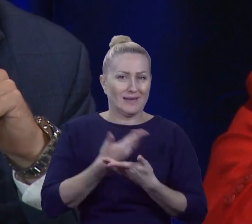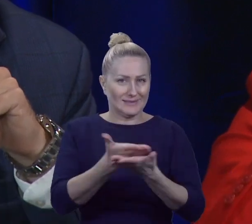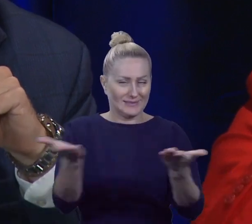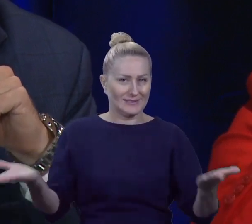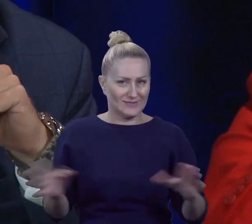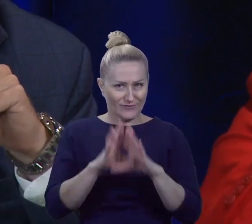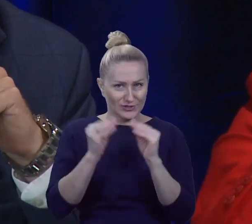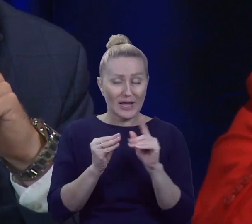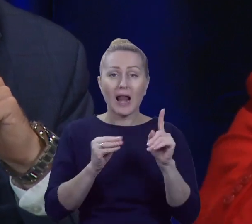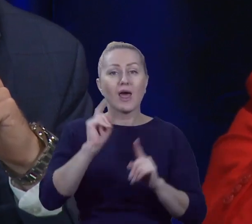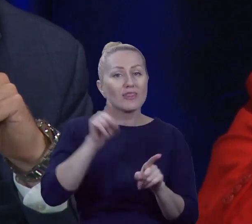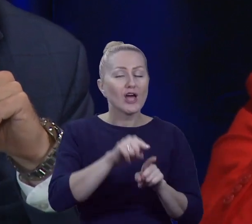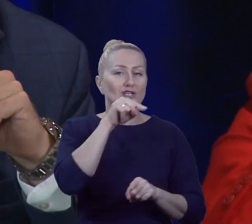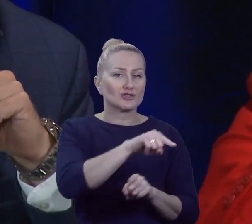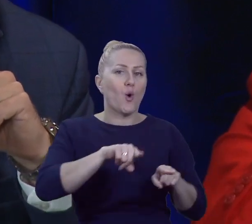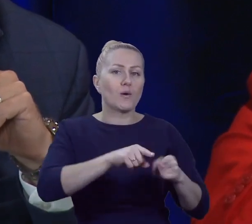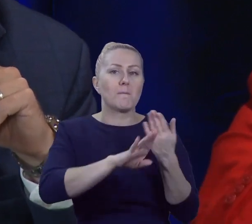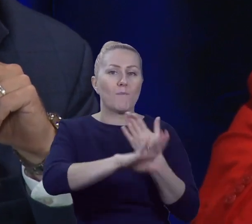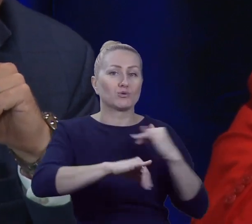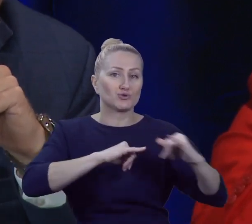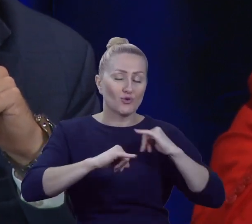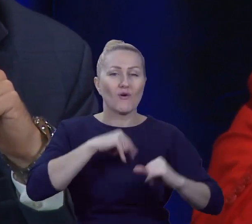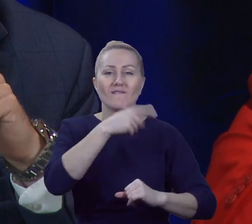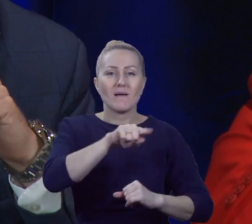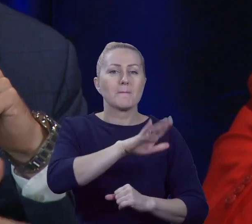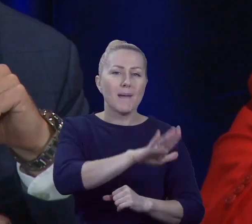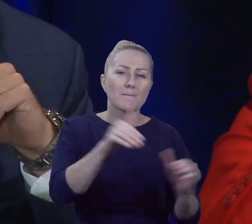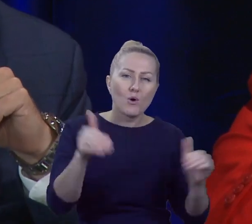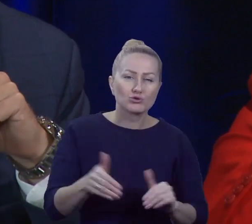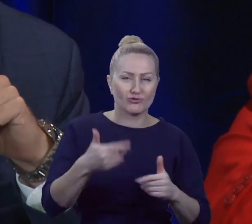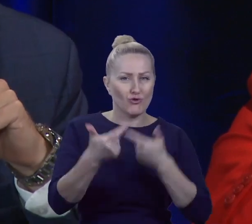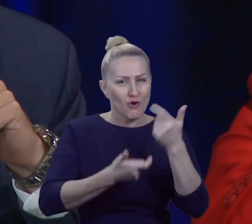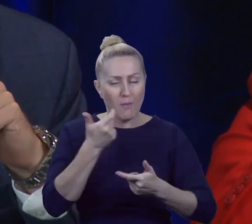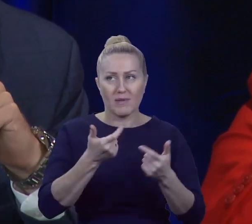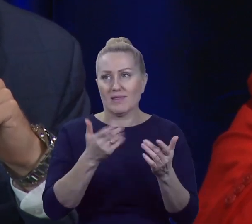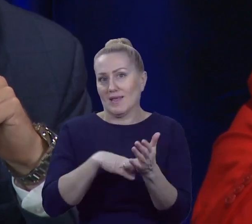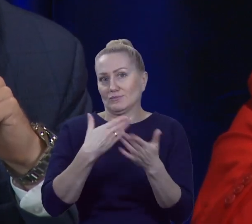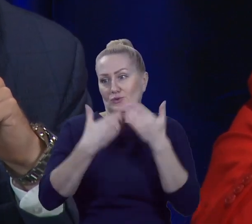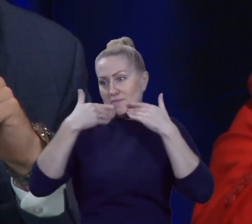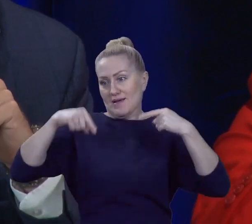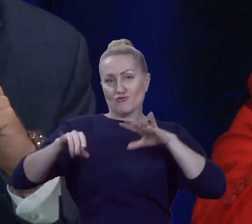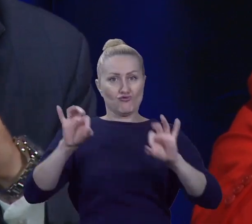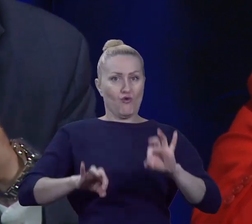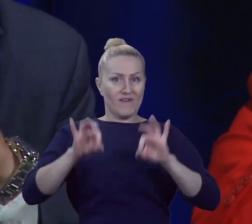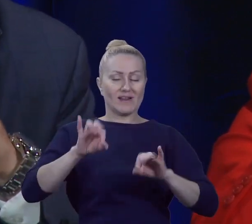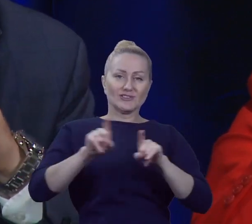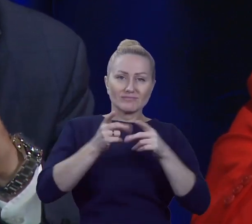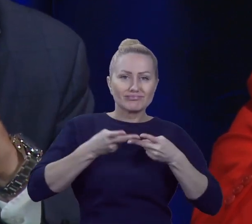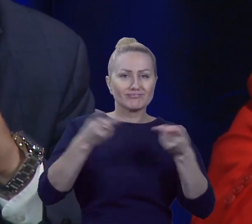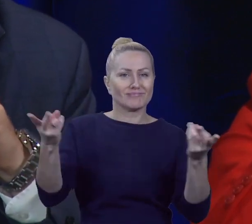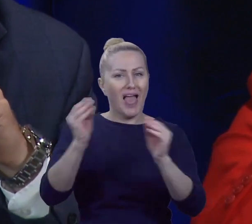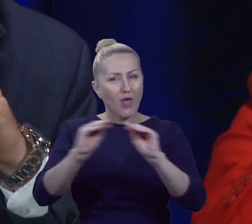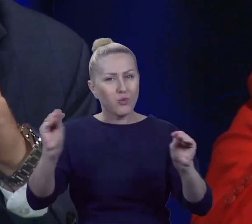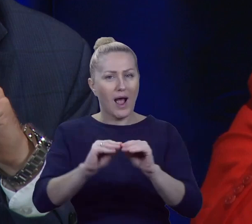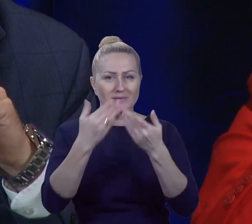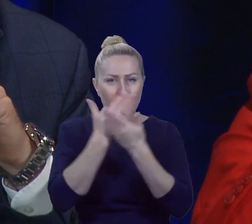ale organizacje pozarządowe mają tą możliwość realizacji, nawet poprzez takie konferencje, realizacji edukacji, co